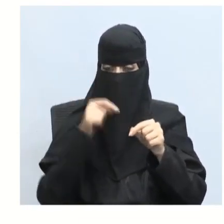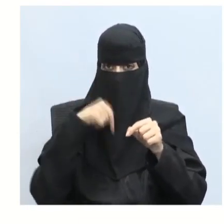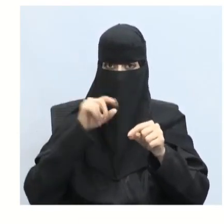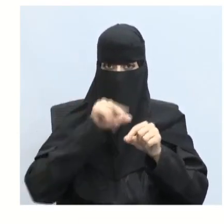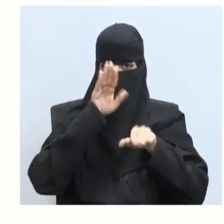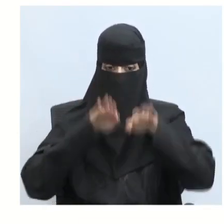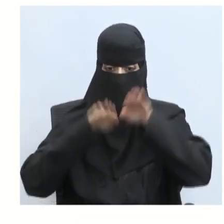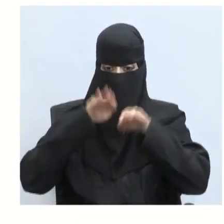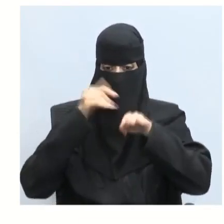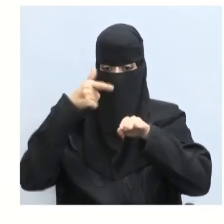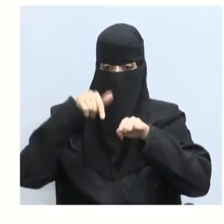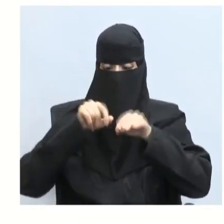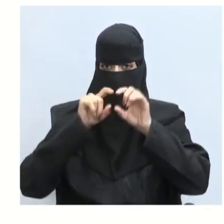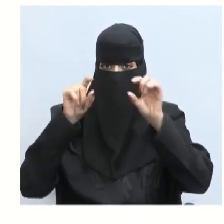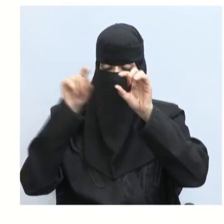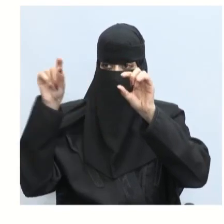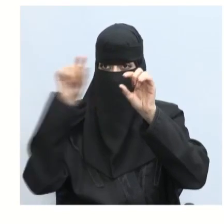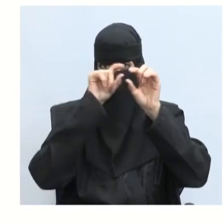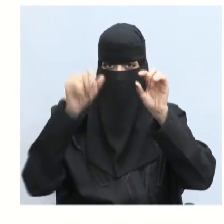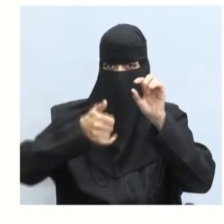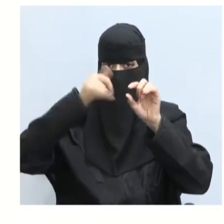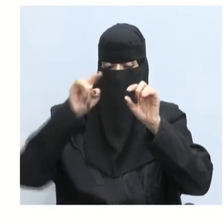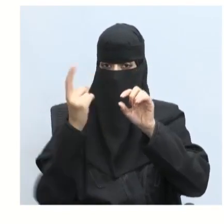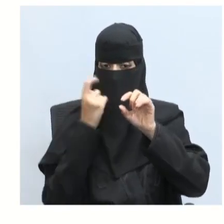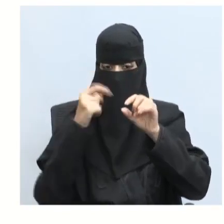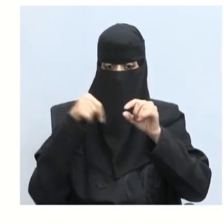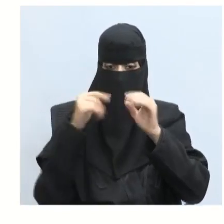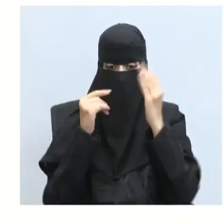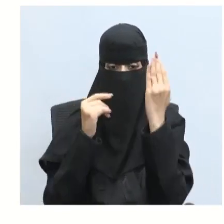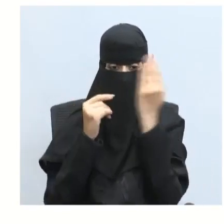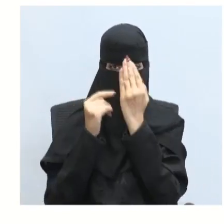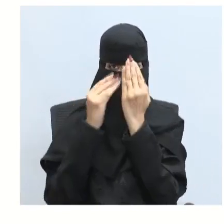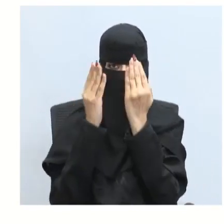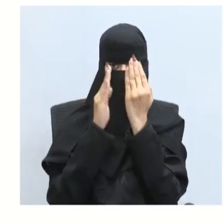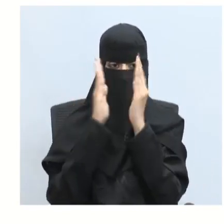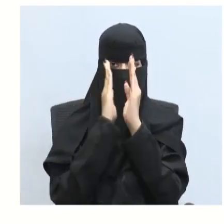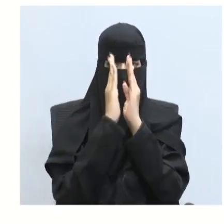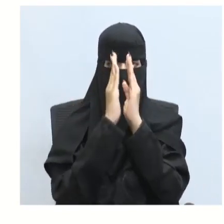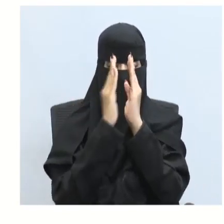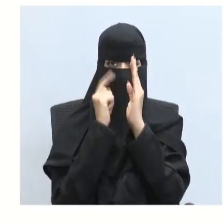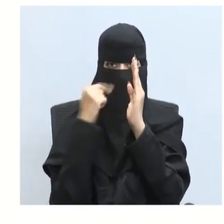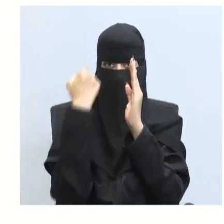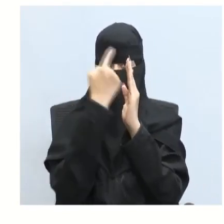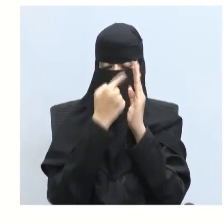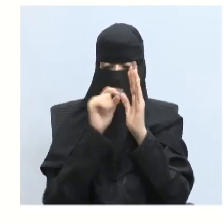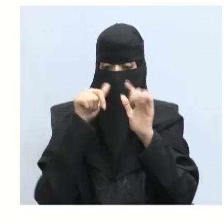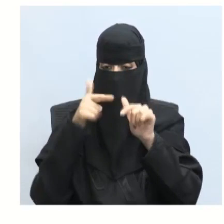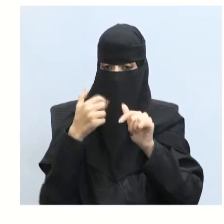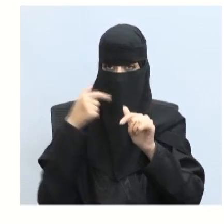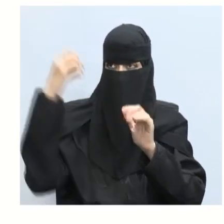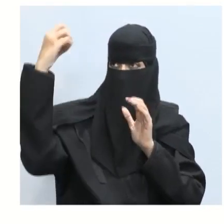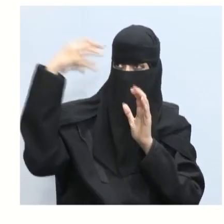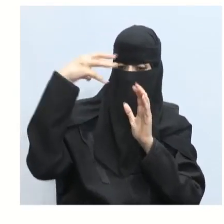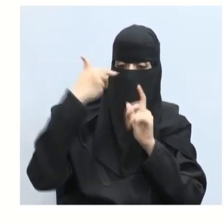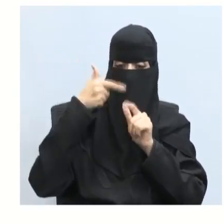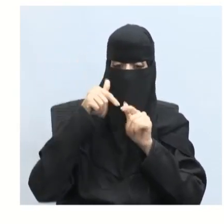متوازيين محور الاستقطاب الأول موازي لمحور الاستقطاب الثاني ماذا سيحدث للضوء؟